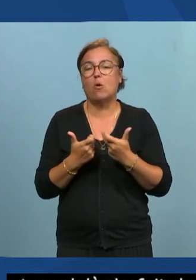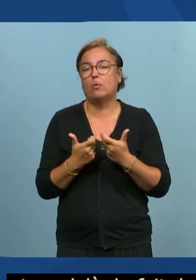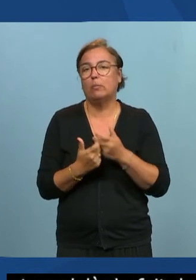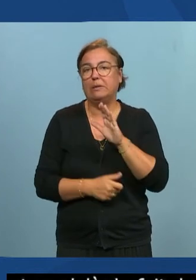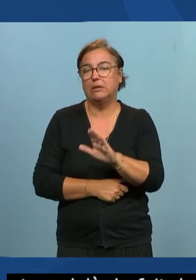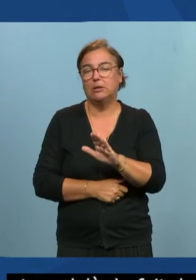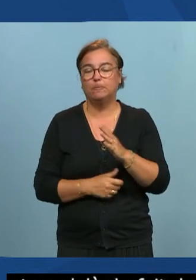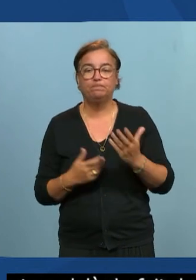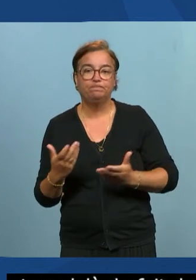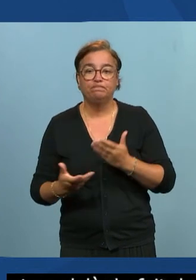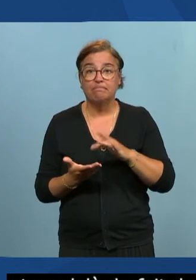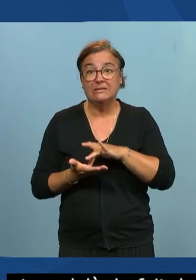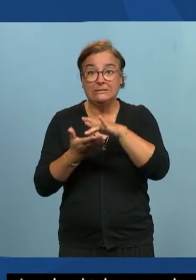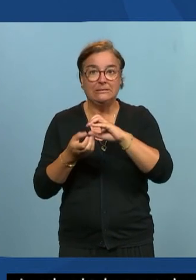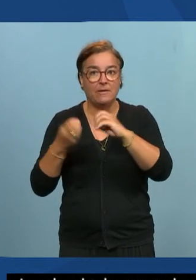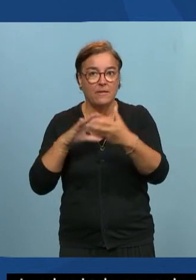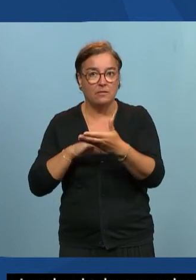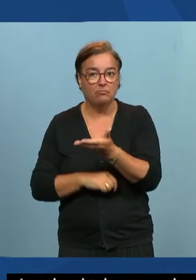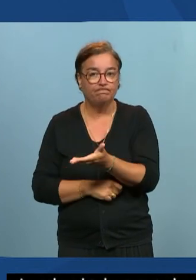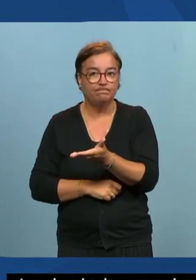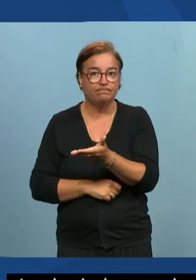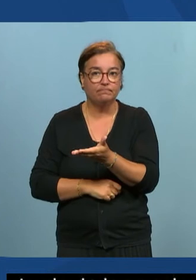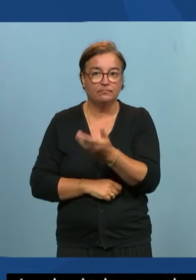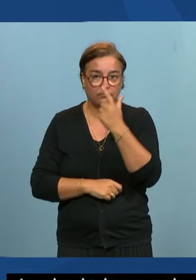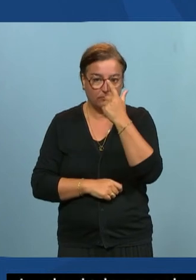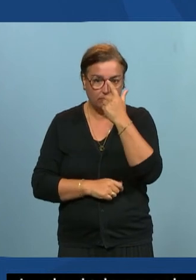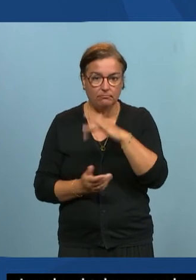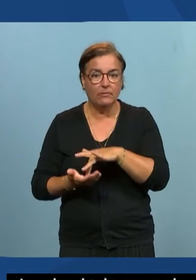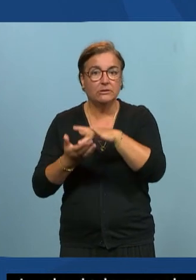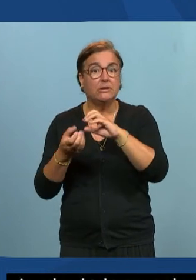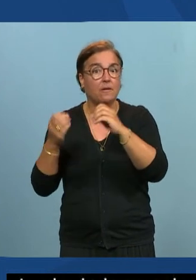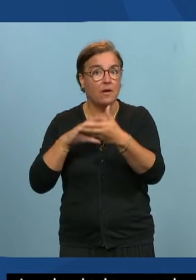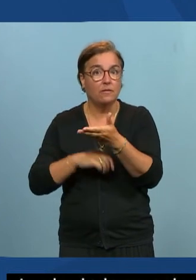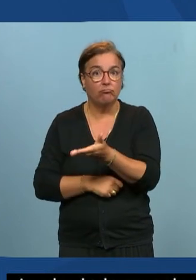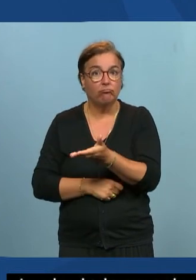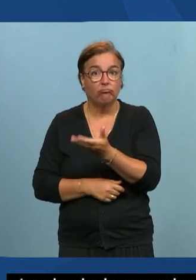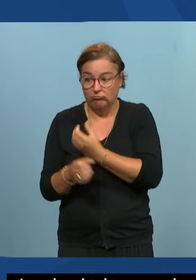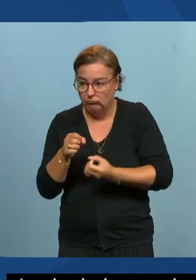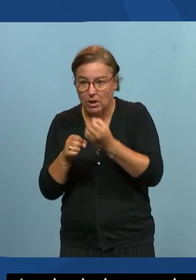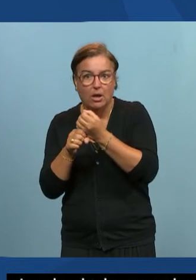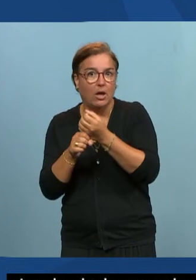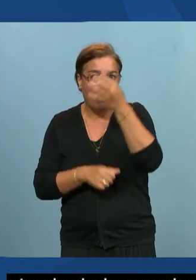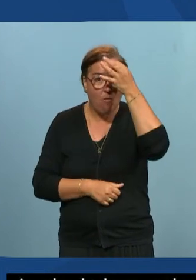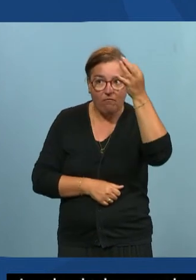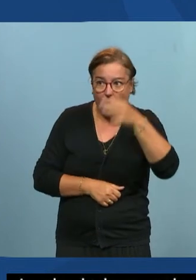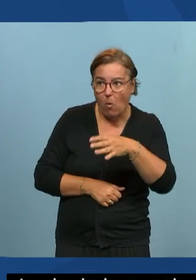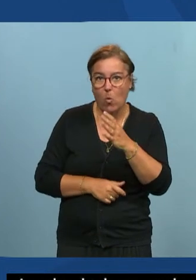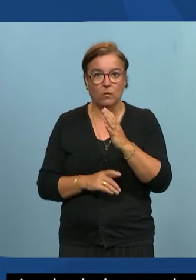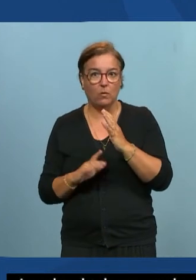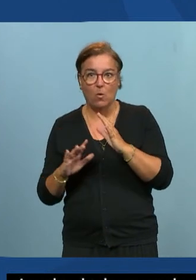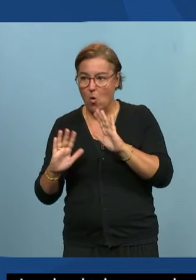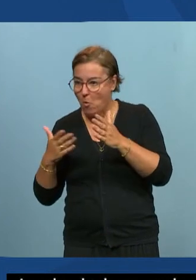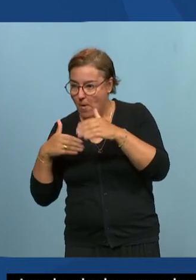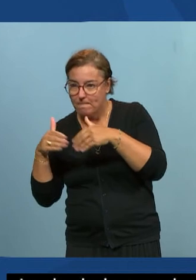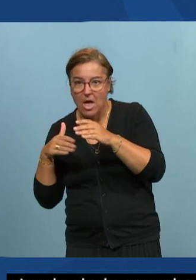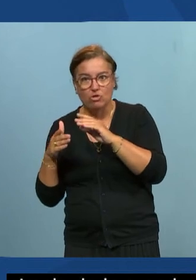typique mais un site Internet ce site Internet on va le concevoir fonctionnellement on va